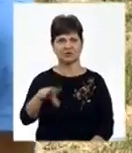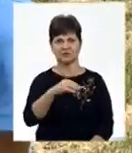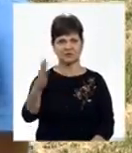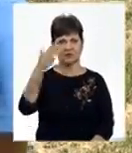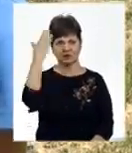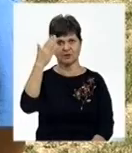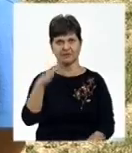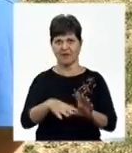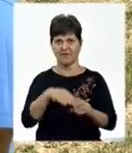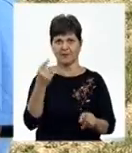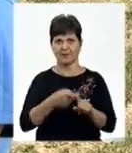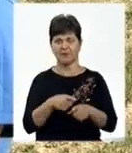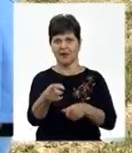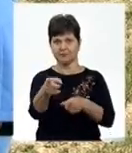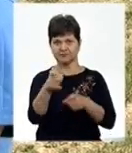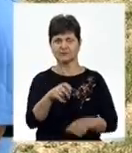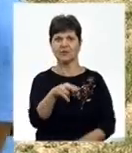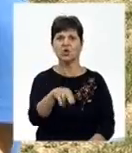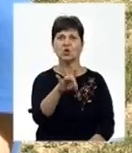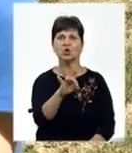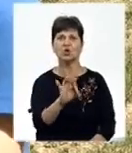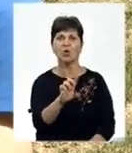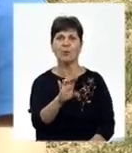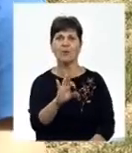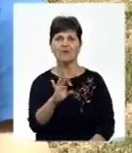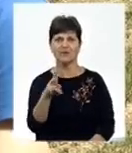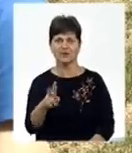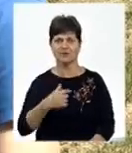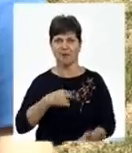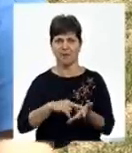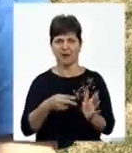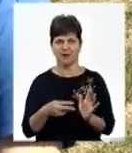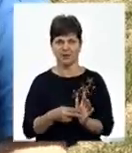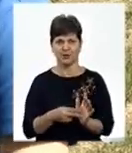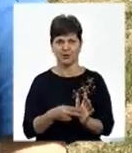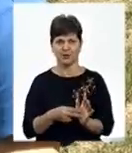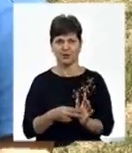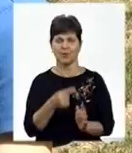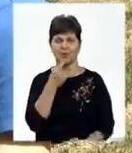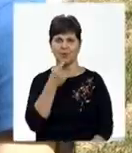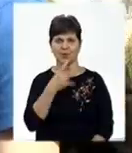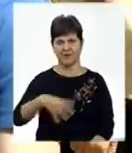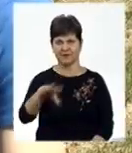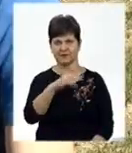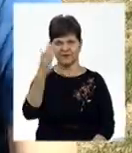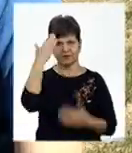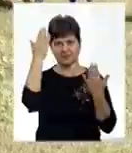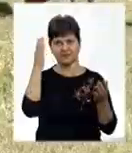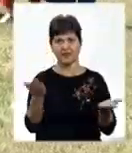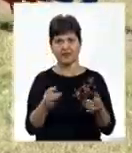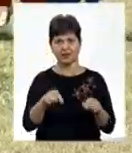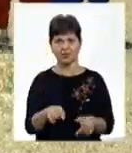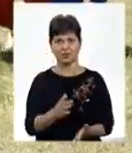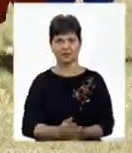обрав стрільбу з дробовика, але я планую попробувати всі розваги, які тут є.